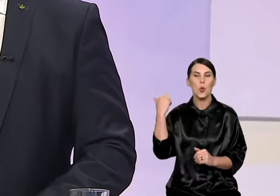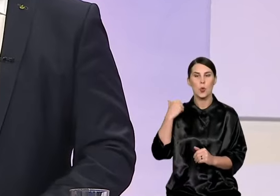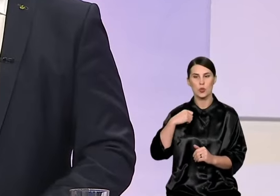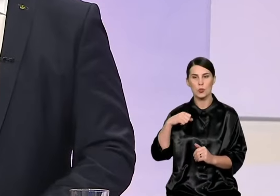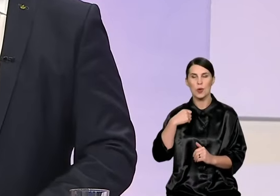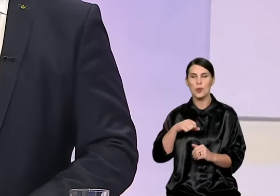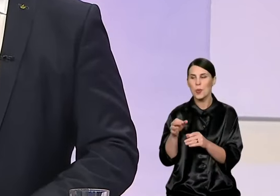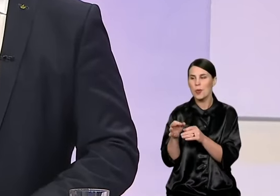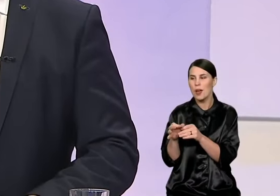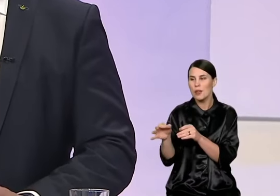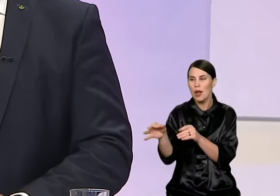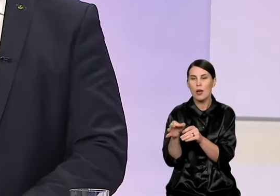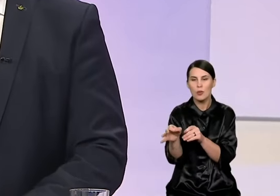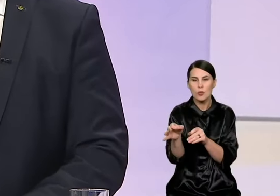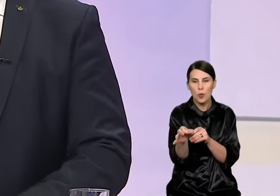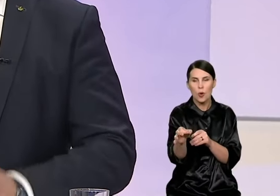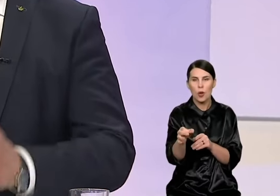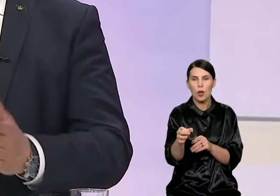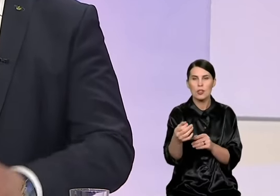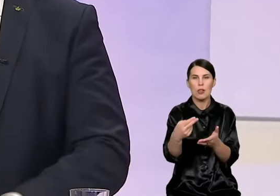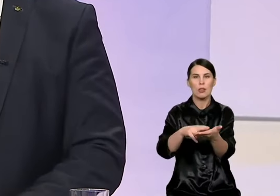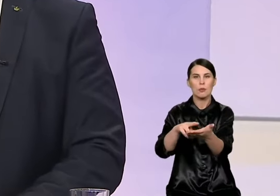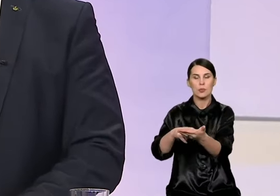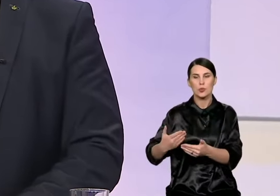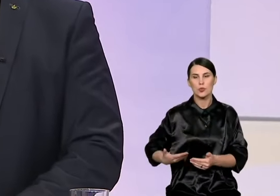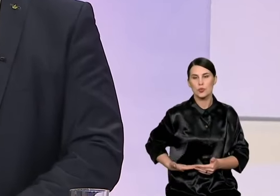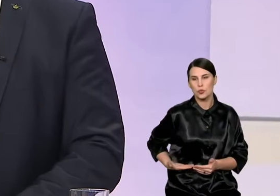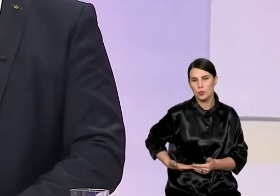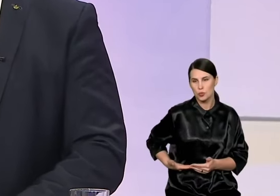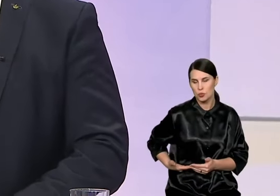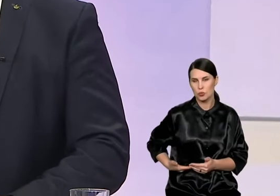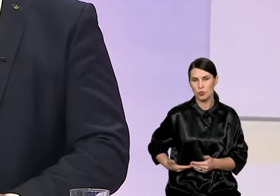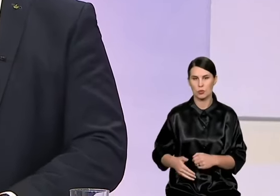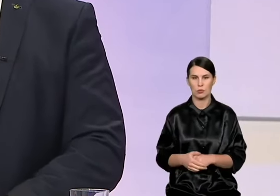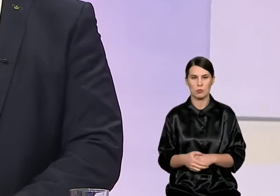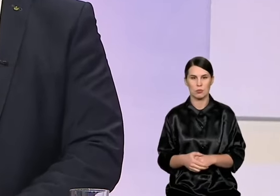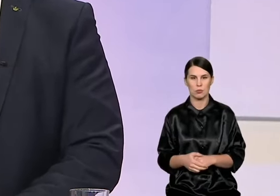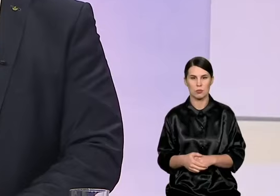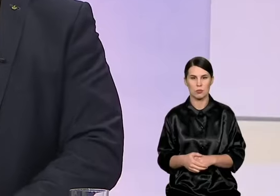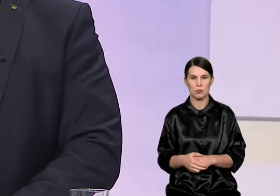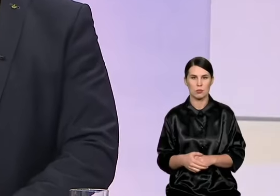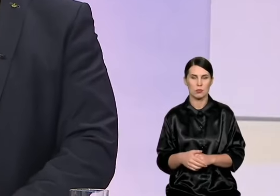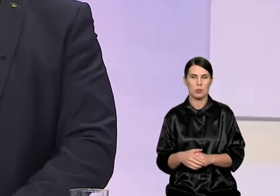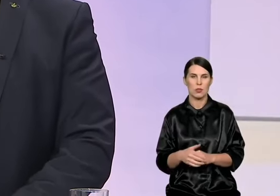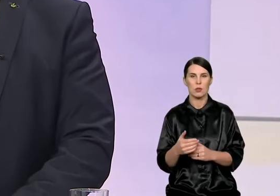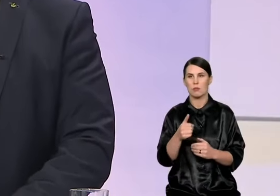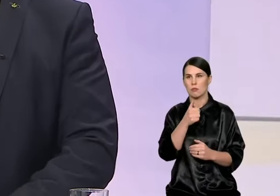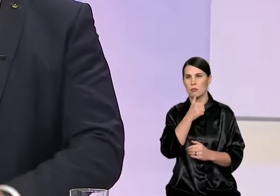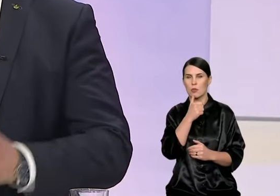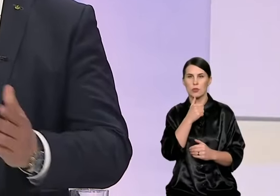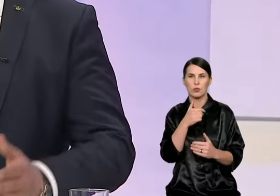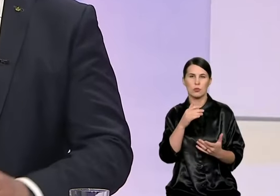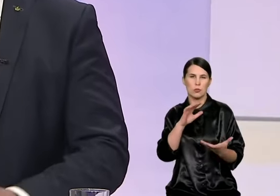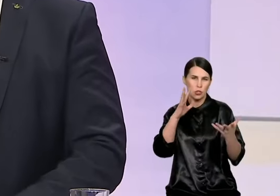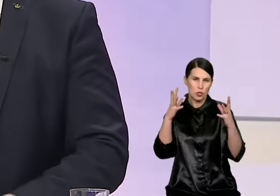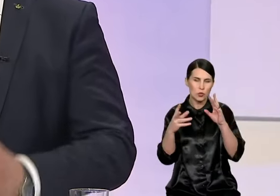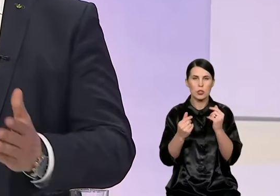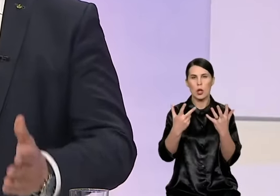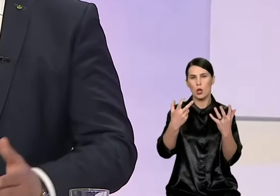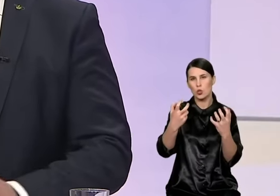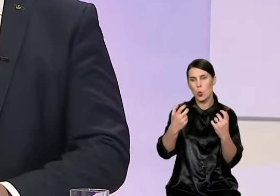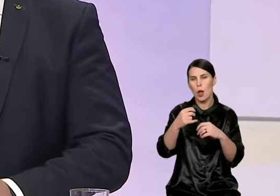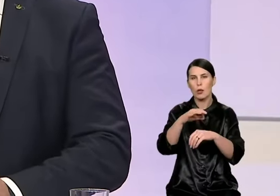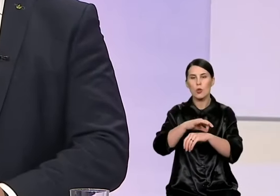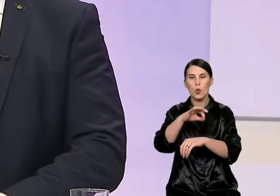aplinkiniuose regionuose, kuriuose, kaip minėta, yra ne keli šimtų, o beveik 80 kilometrų nesvaltuotų gatvų, kuriuose nėra nei